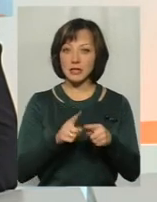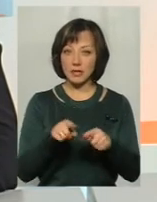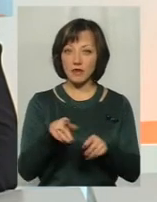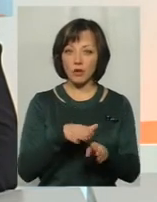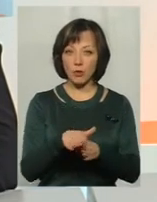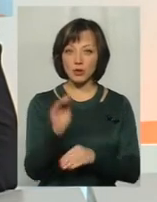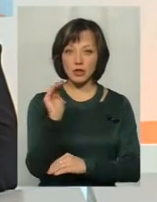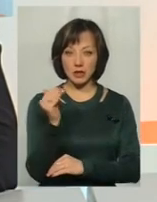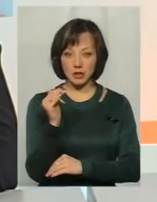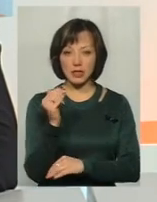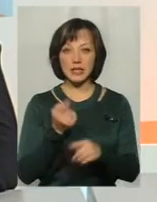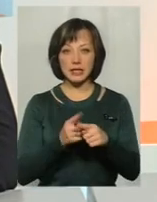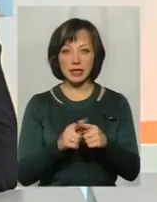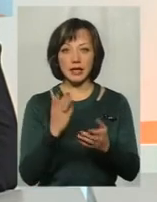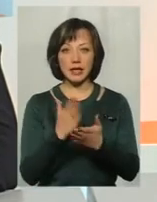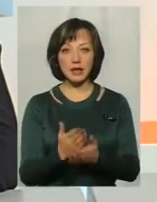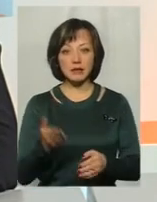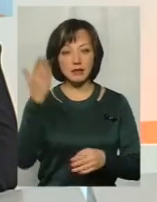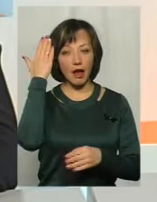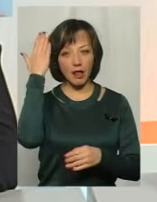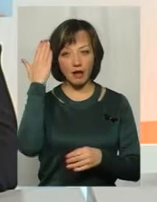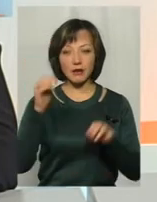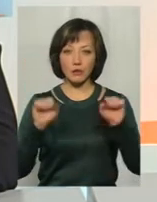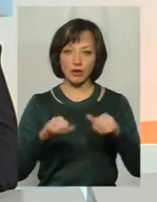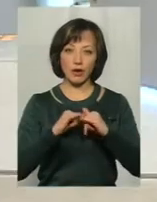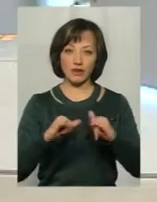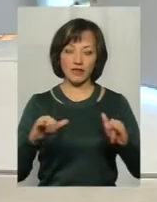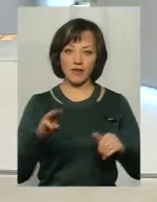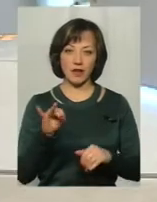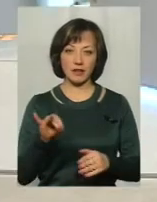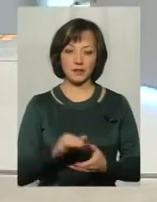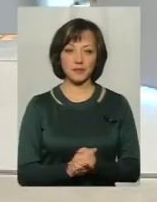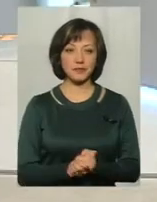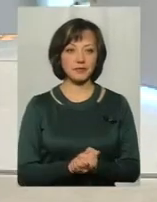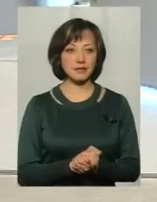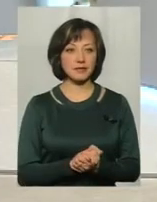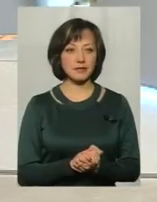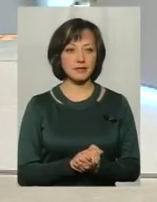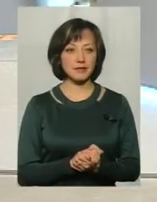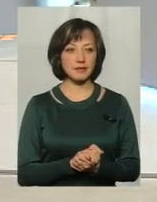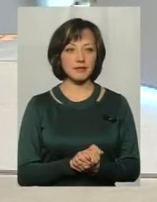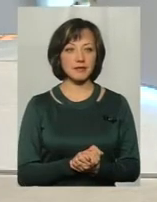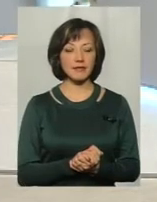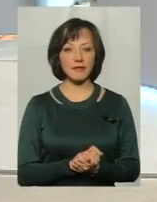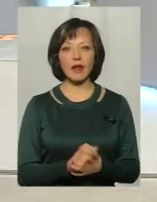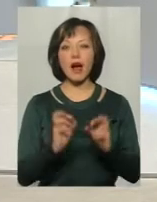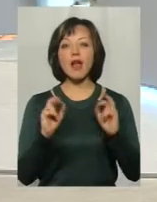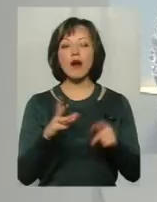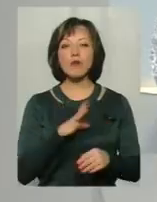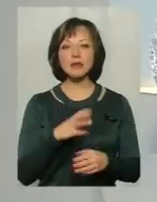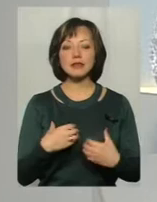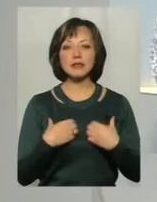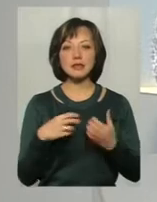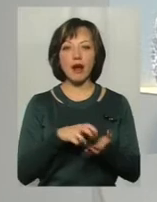що виконує дитина, це і є певні задатки, яким можна розвивати. А як бути зі страхами дитини? Вони